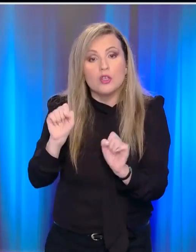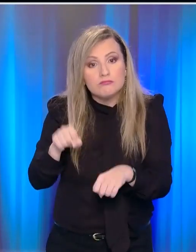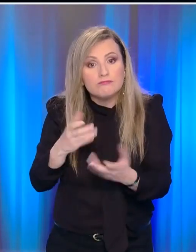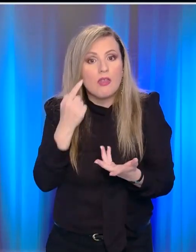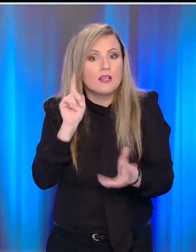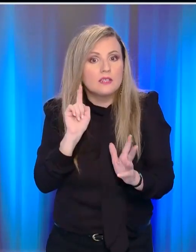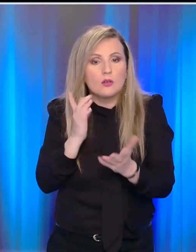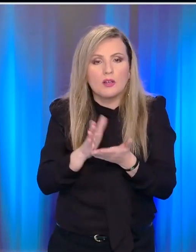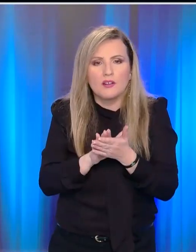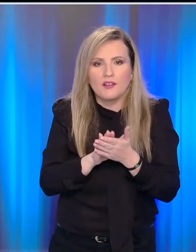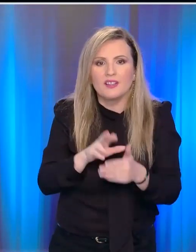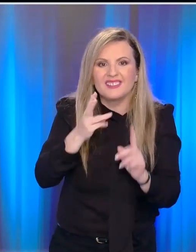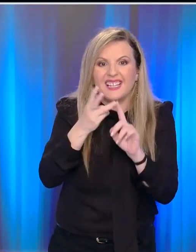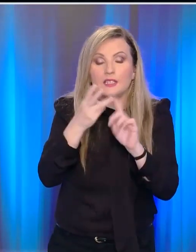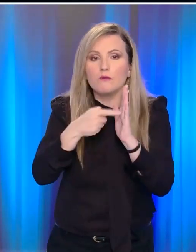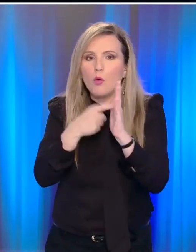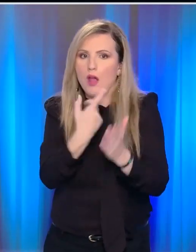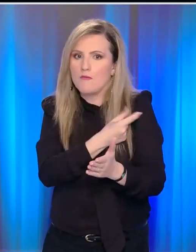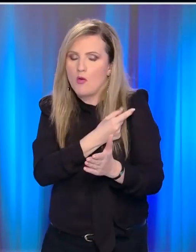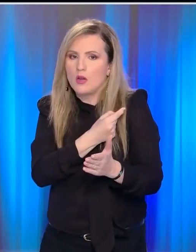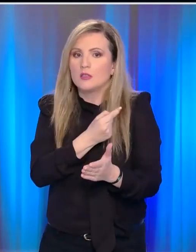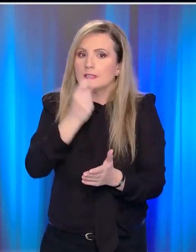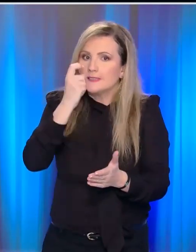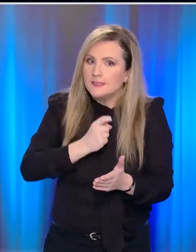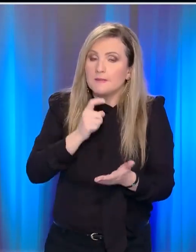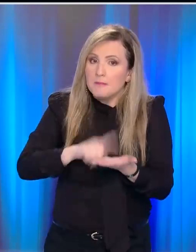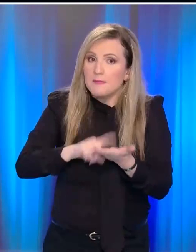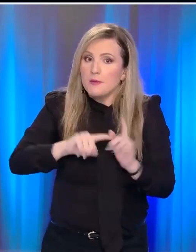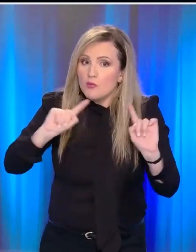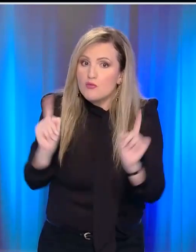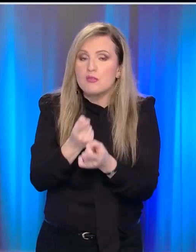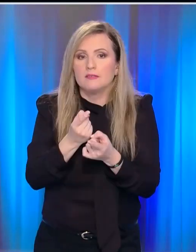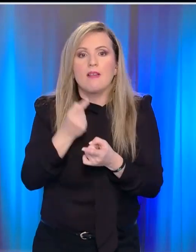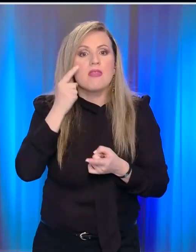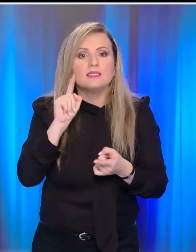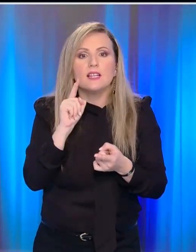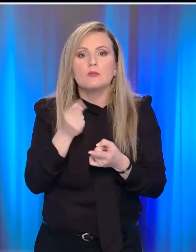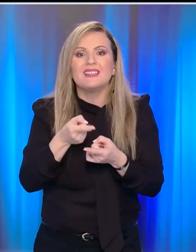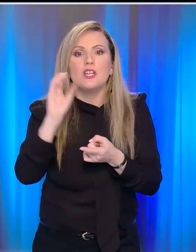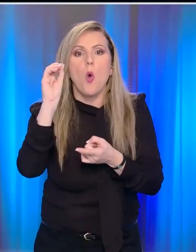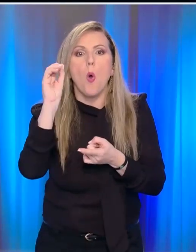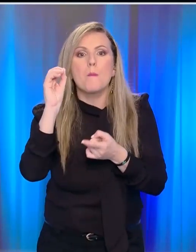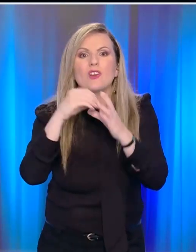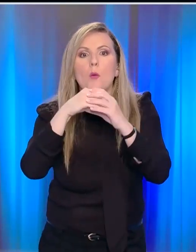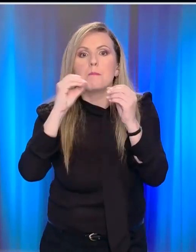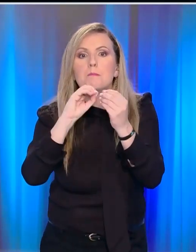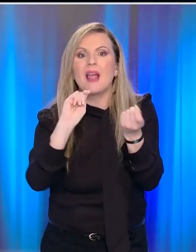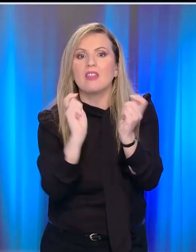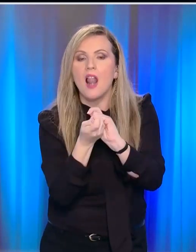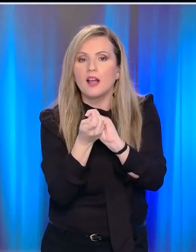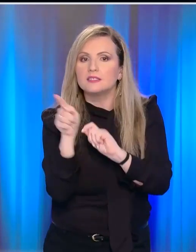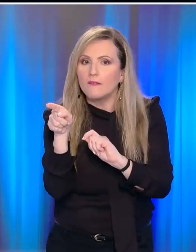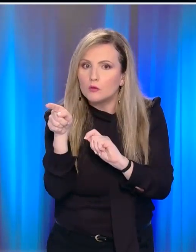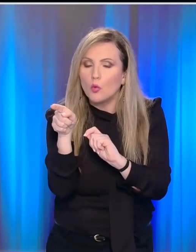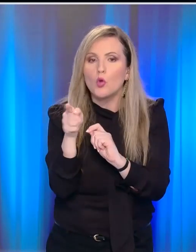οποία έχουμε μέχρι σήμερα. Τη τρίτη δόση σε αυτή τη φάση είναι ακόμα πιο επιδευμένη. Δεν γνωρίζουμε ακόμα αν το στέλεχος αυτό, το όμικρο στέλεχος,